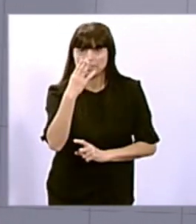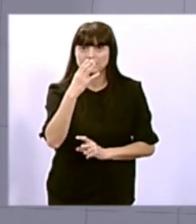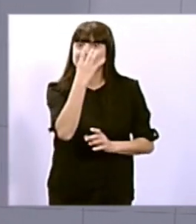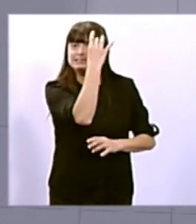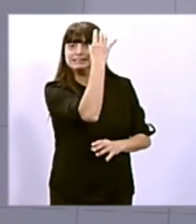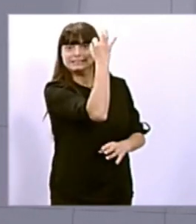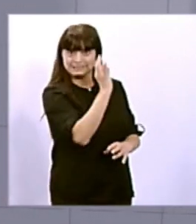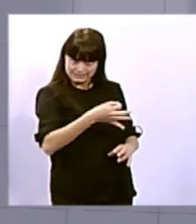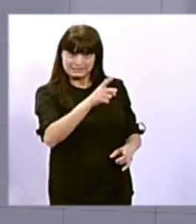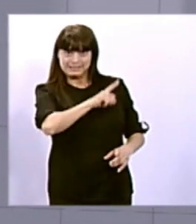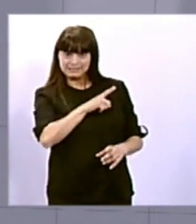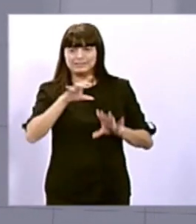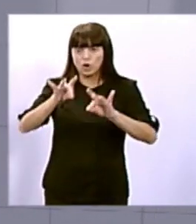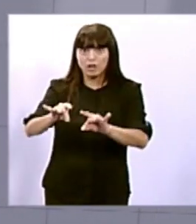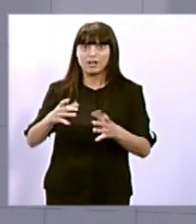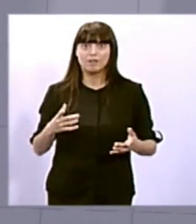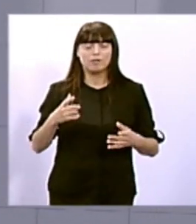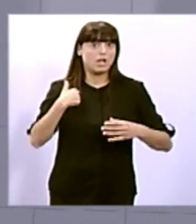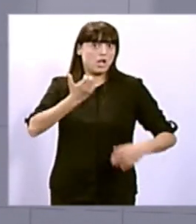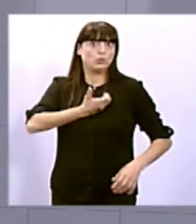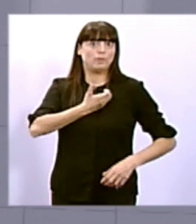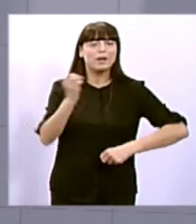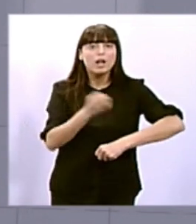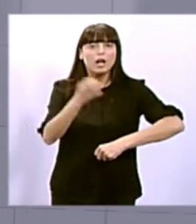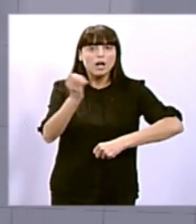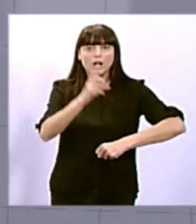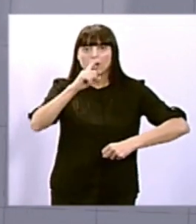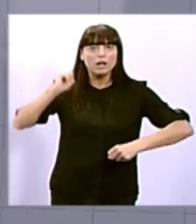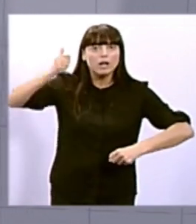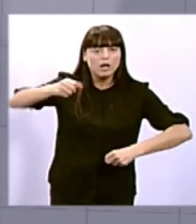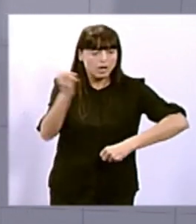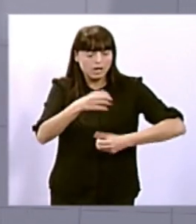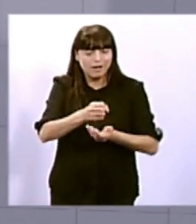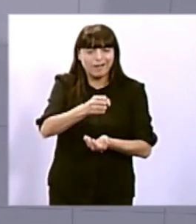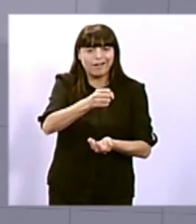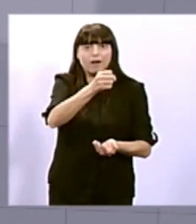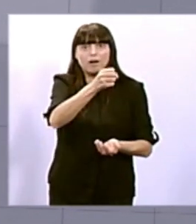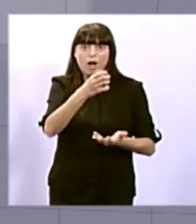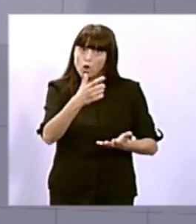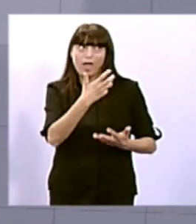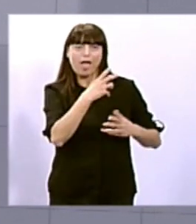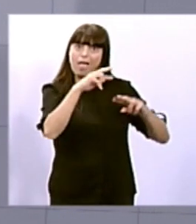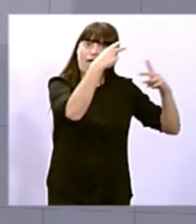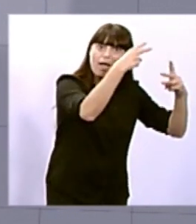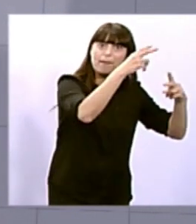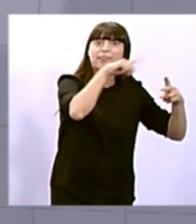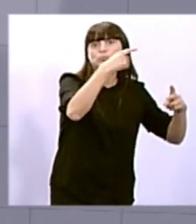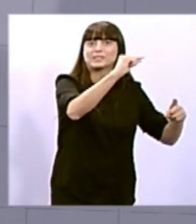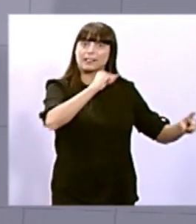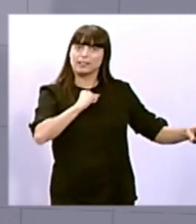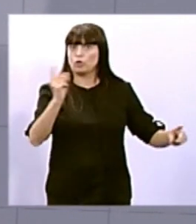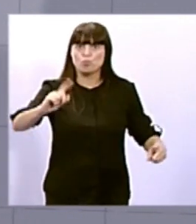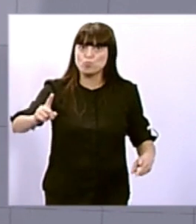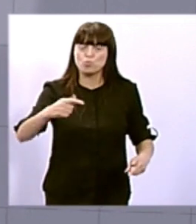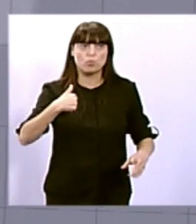romanents, dels escaldis, dels ajuntaments, dels dents locals. Ara sembla que sí que pot ser. En aquell moment ens deien que no. Per tant, ara,